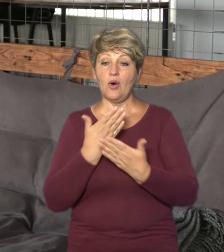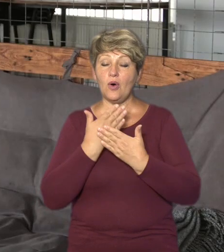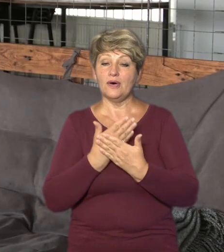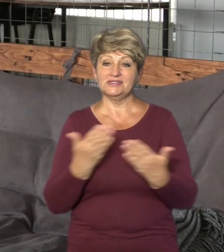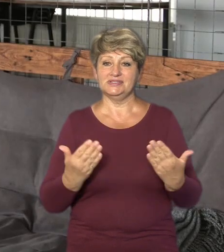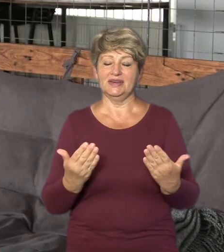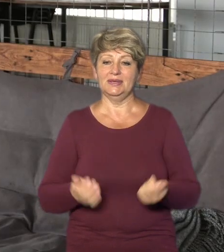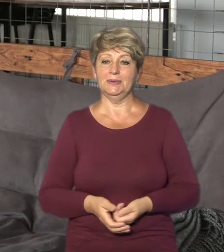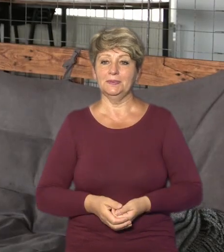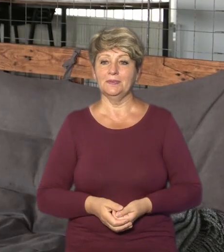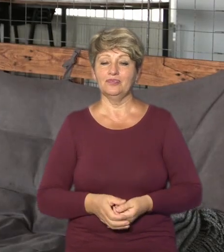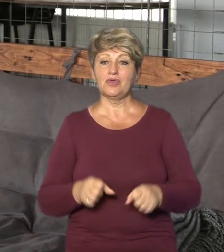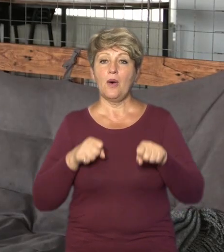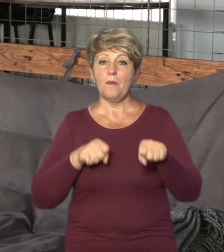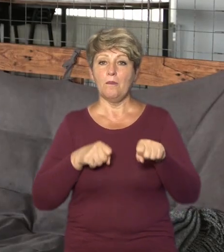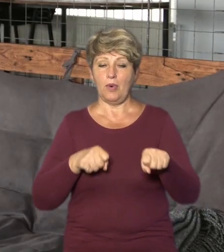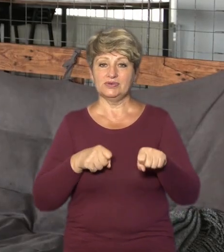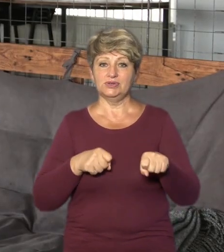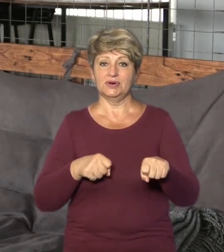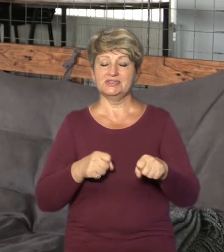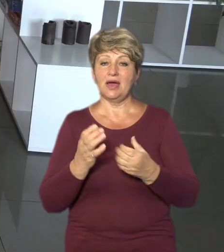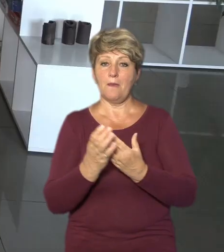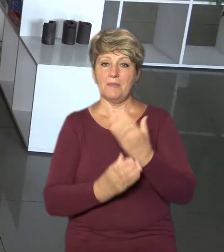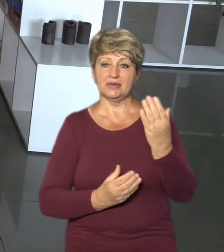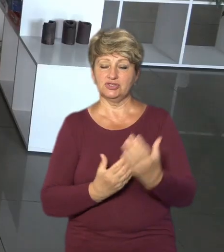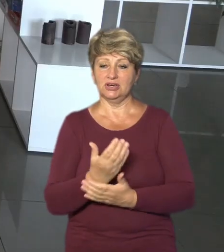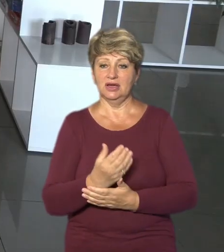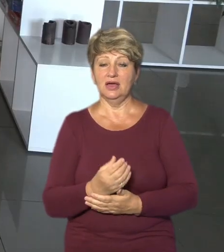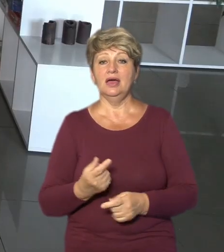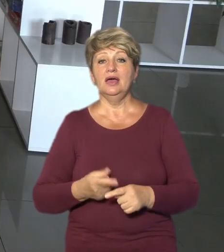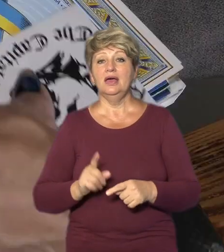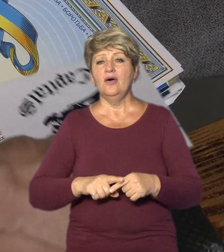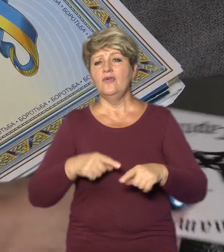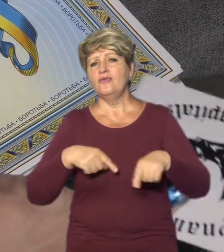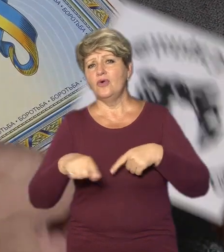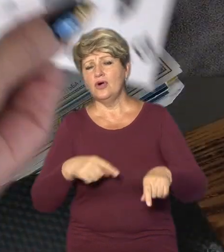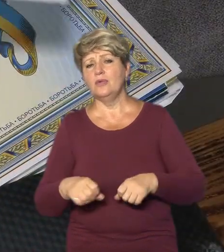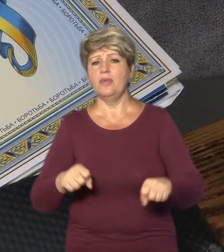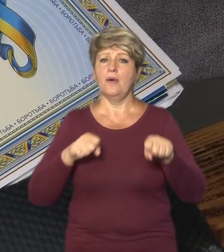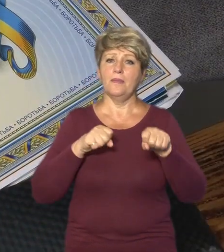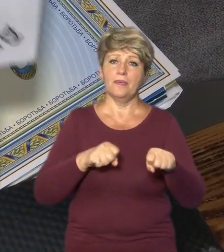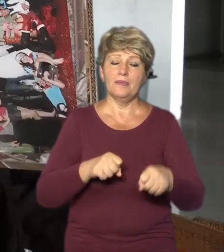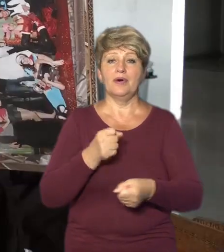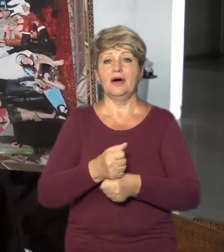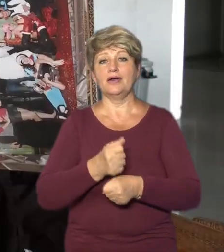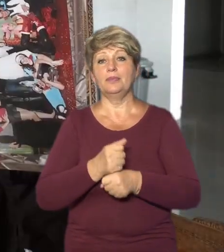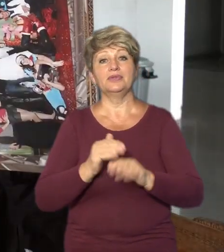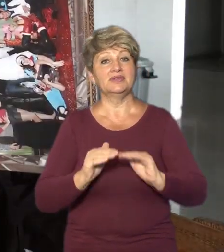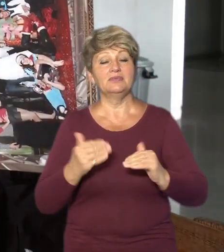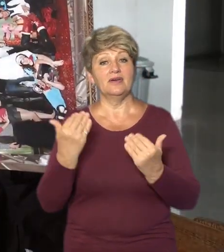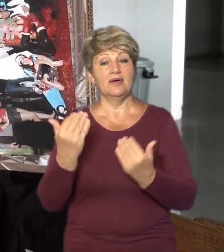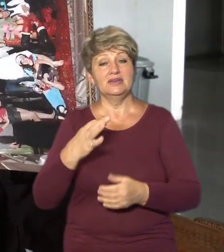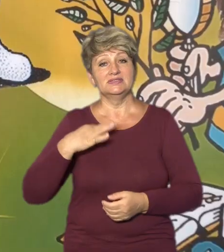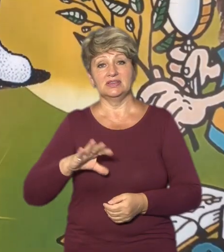боксерські перчатки. Боротьба, футбол, робота з дітьми. Саша хотів бути незалежним,